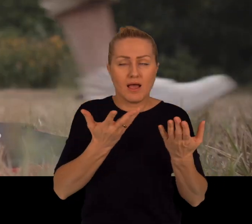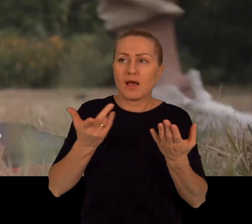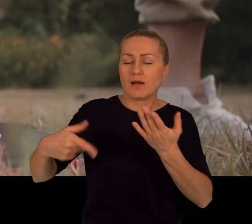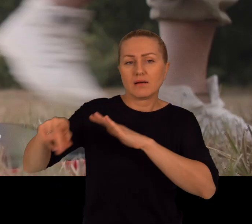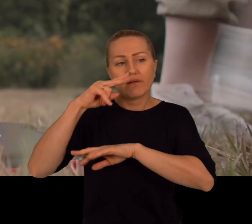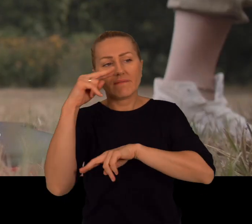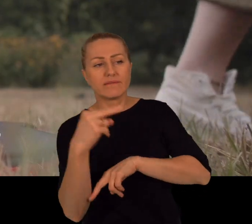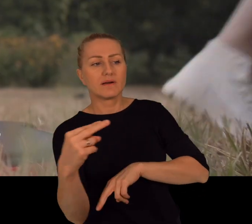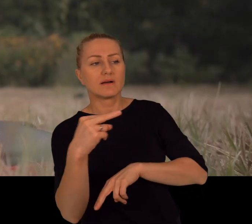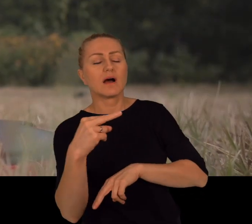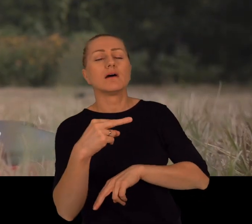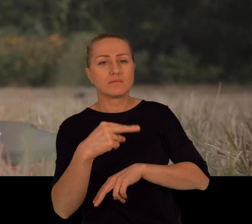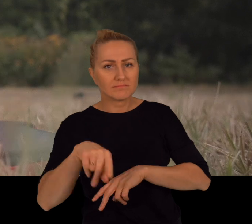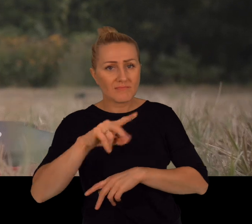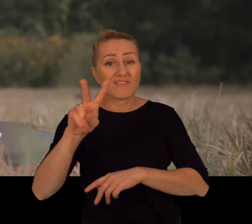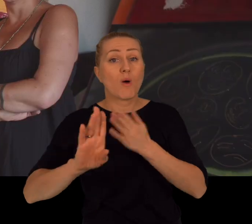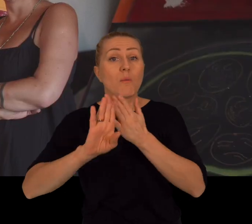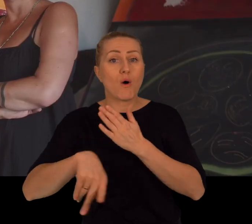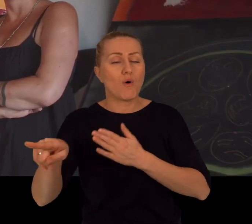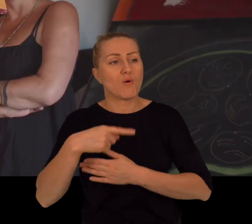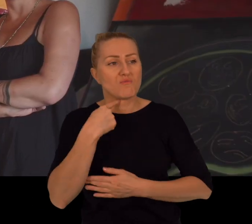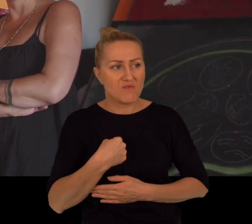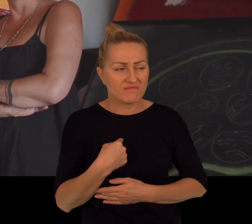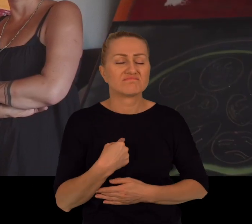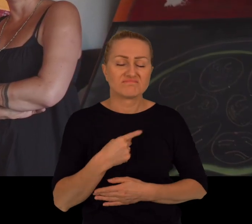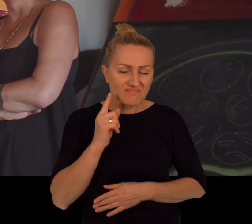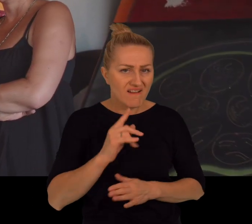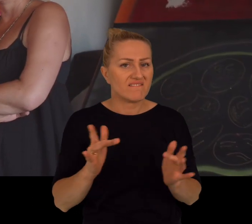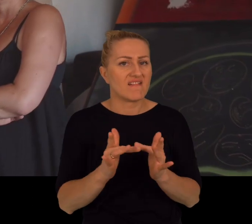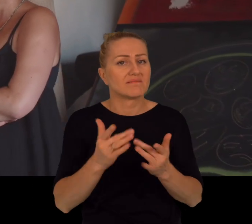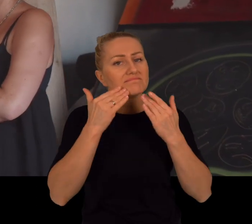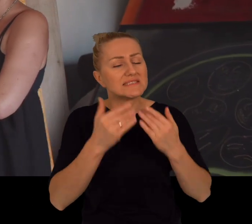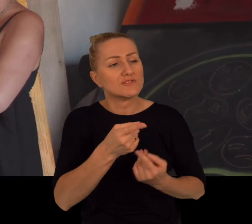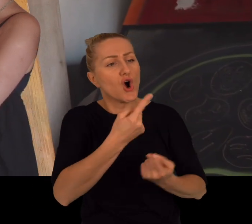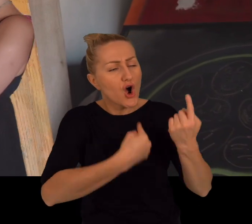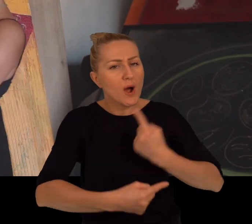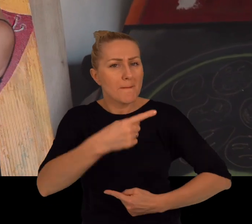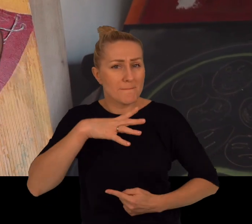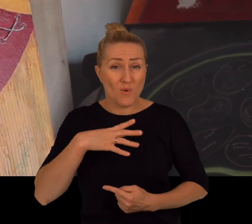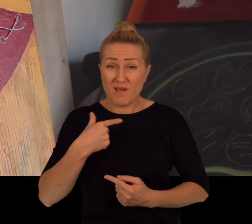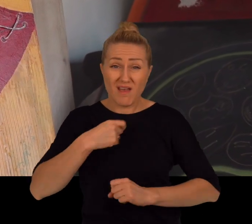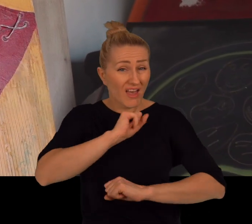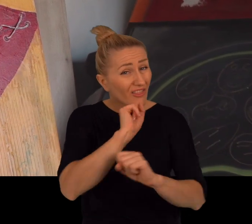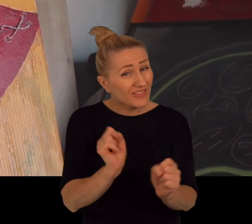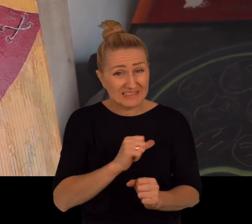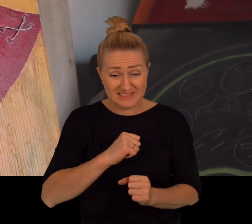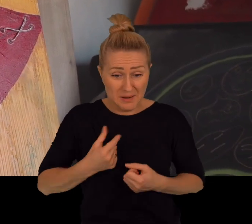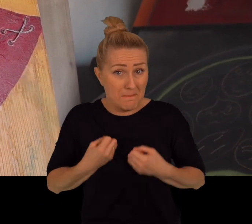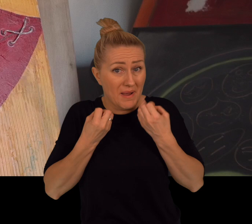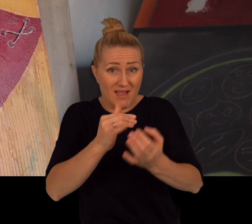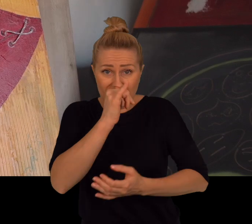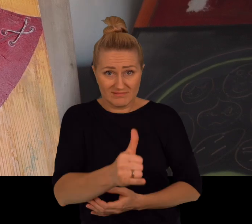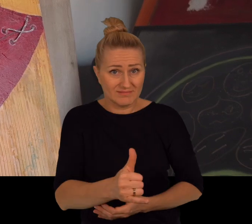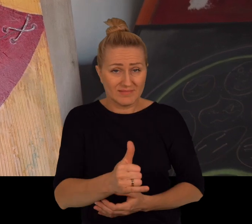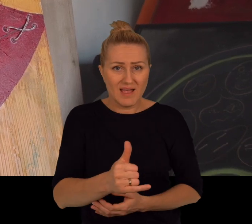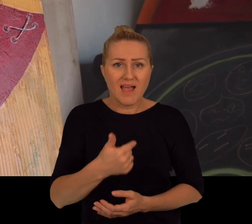reszty. I po dwóch godzinach ona mi mówi, dziękuję, że zaczęłaś o tym mówić. Bo ja nigdy w życiu bym tego nie powiedziała, bo ja